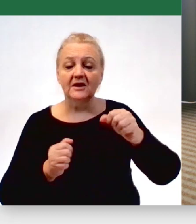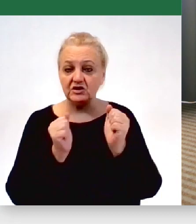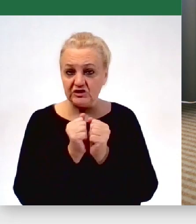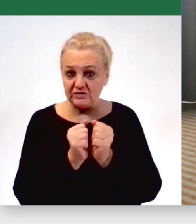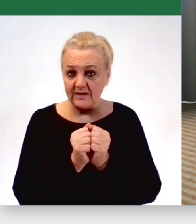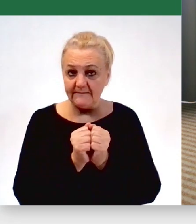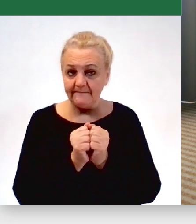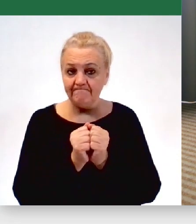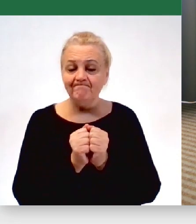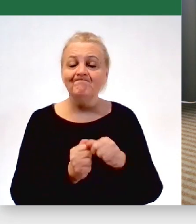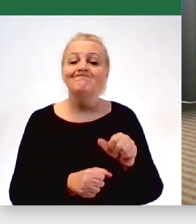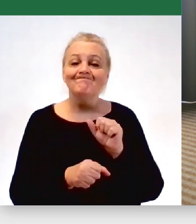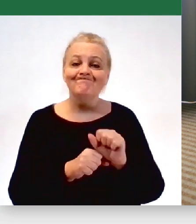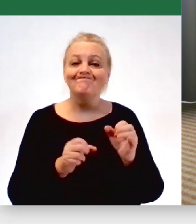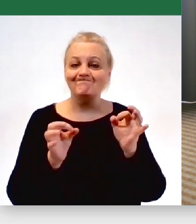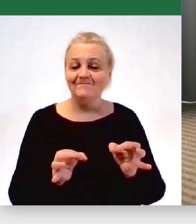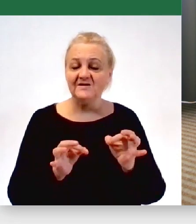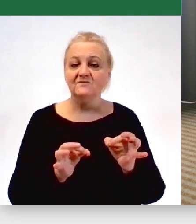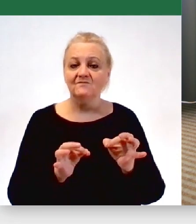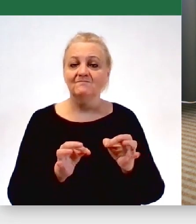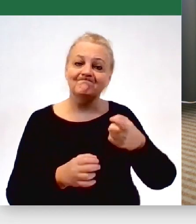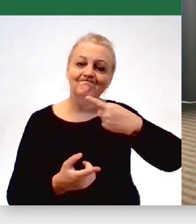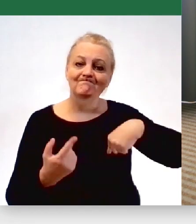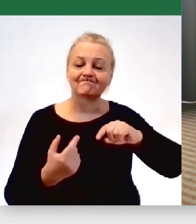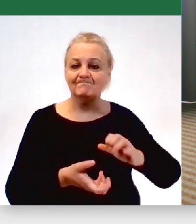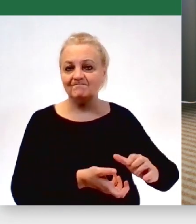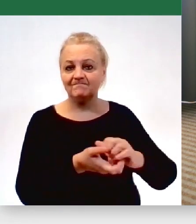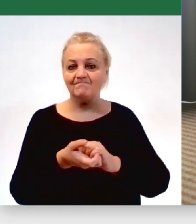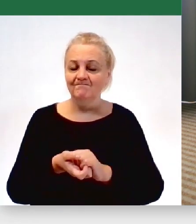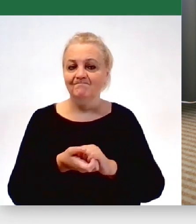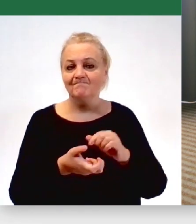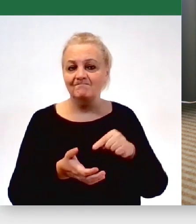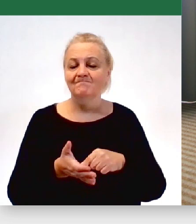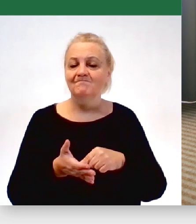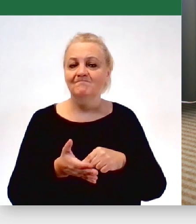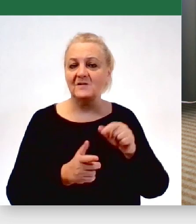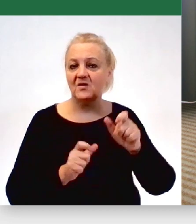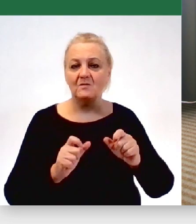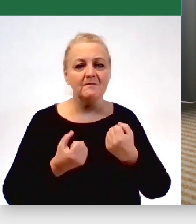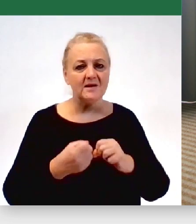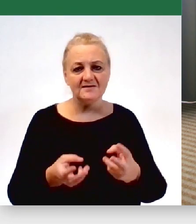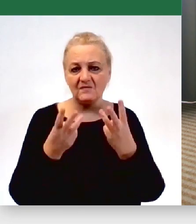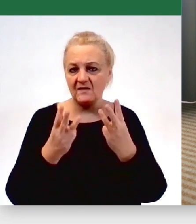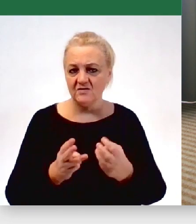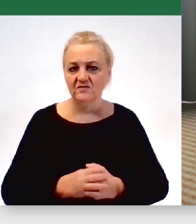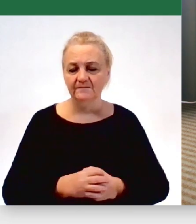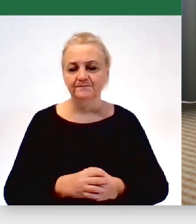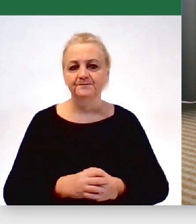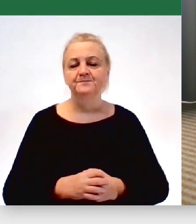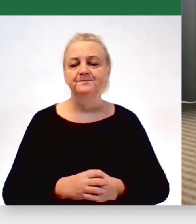są dzisiaj dla naszych wspólnot absolutnie najważniejszym